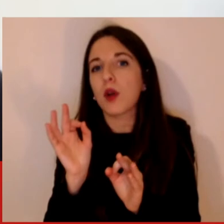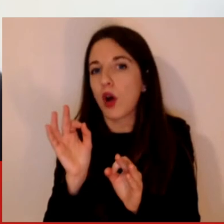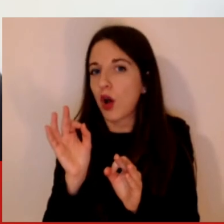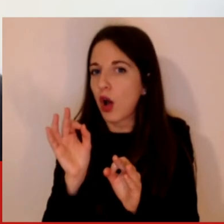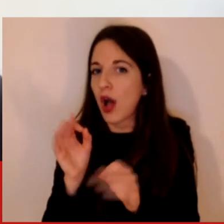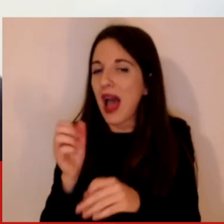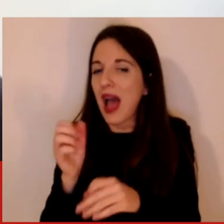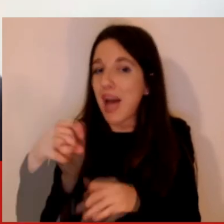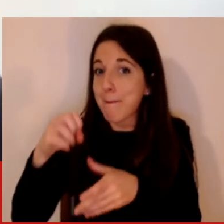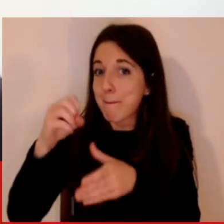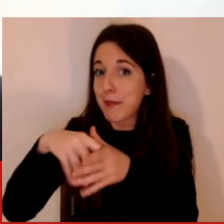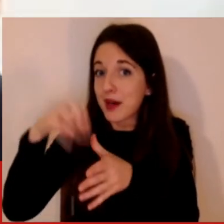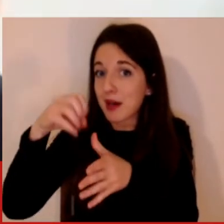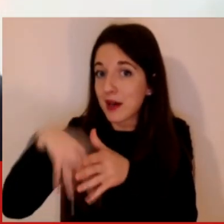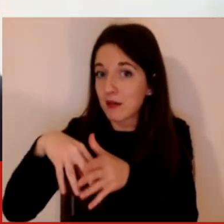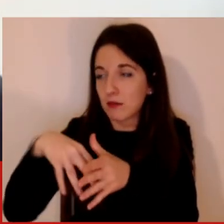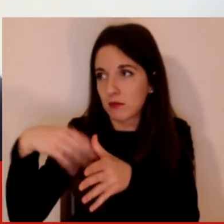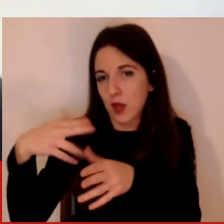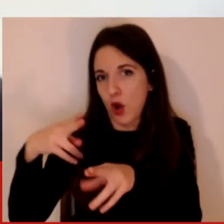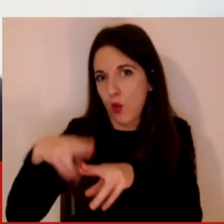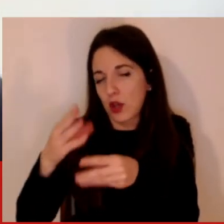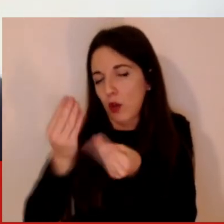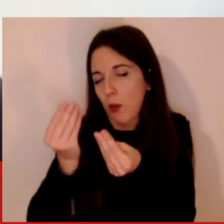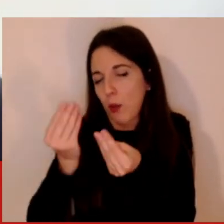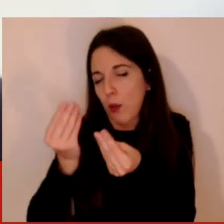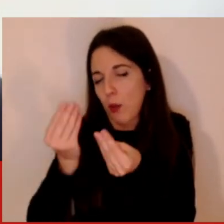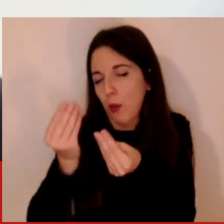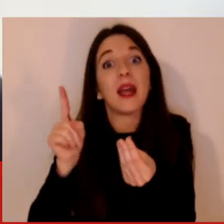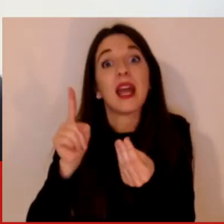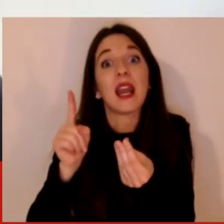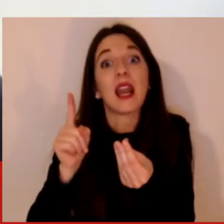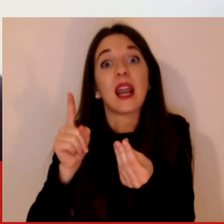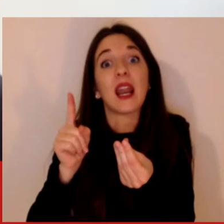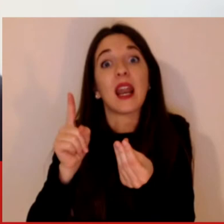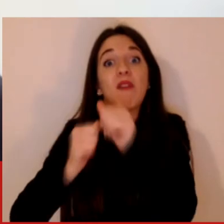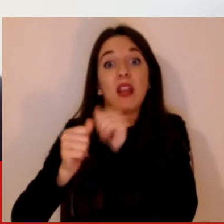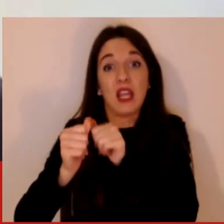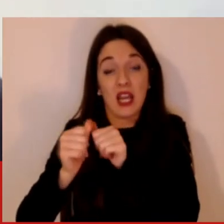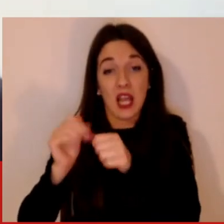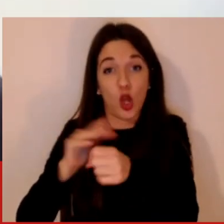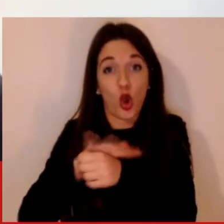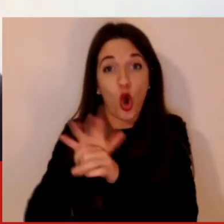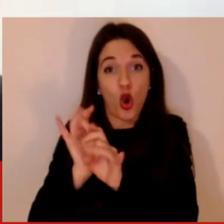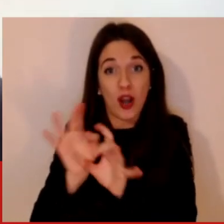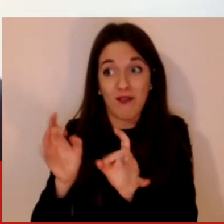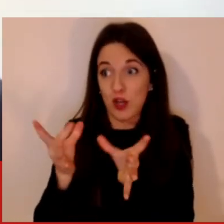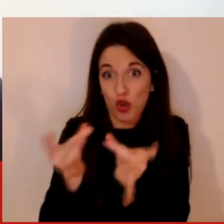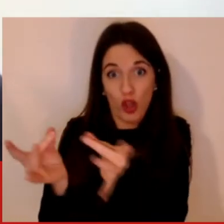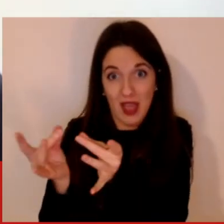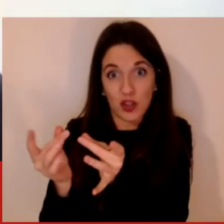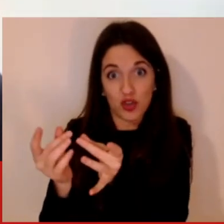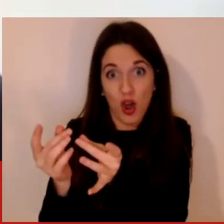la prevenzione di covid e dei casi e quindi le esposizioni a covid in realtà